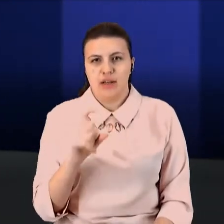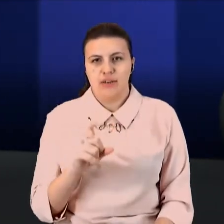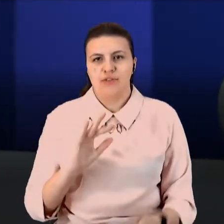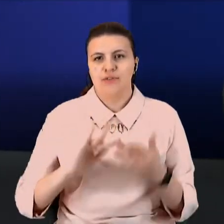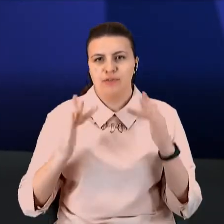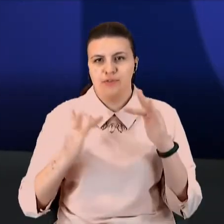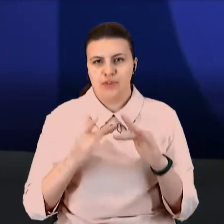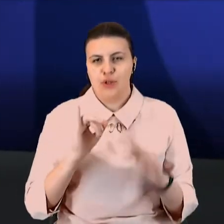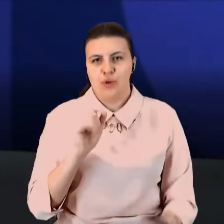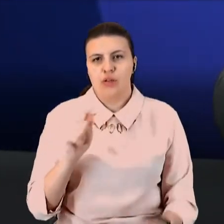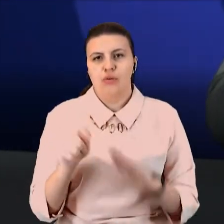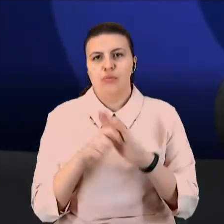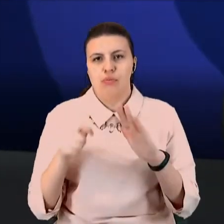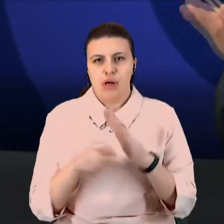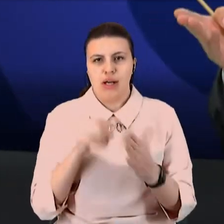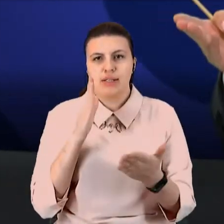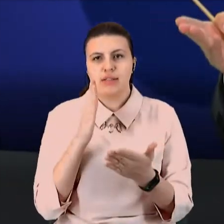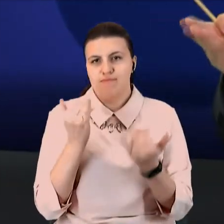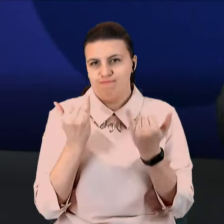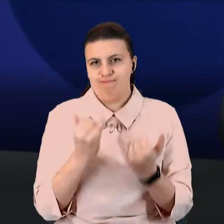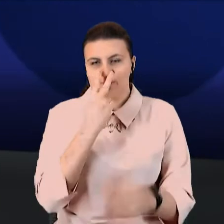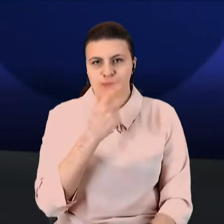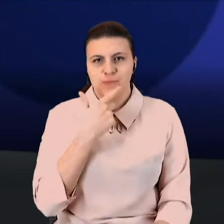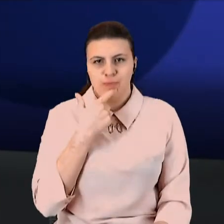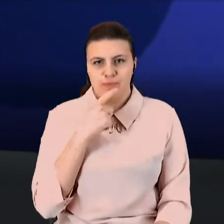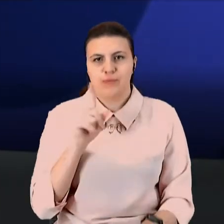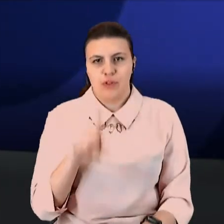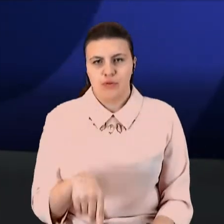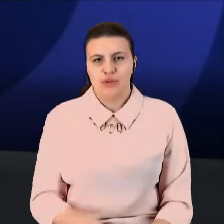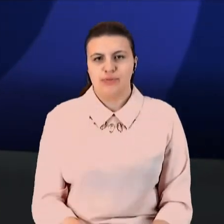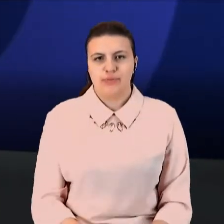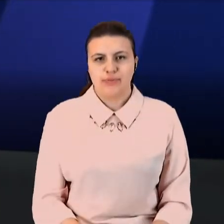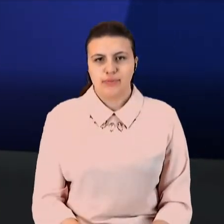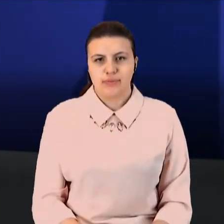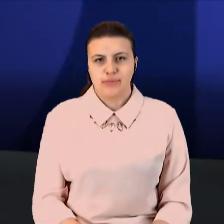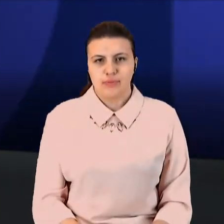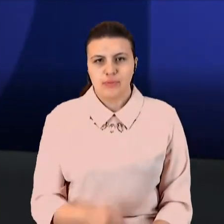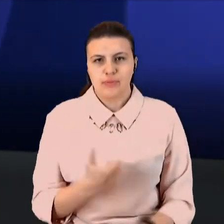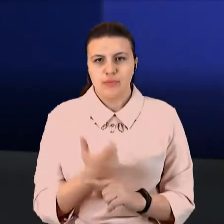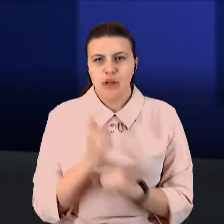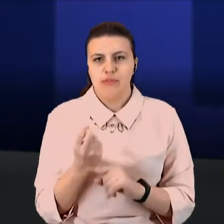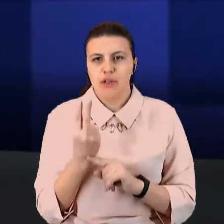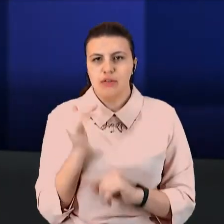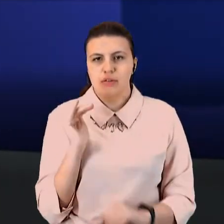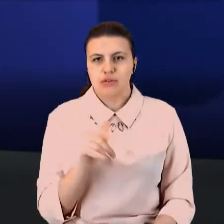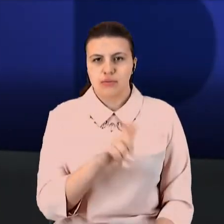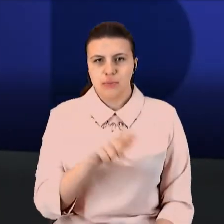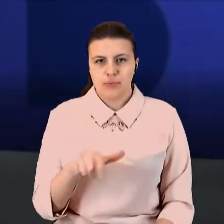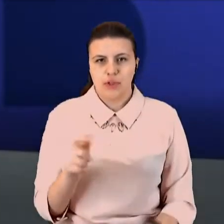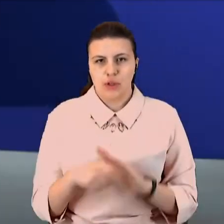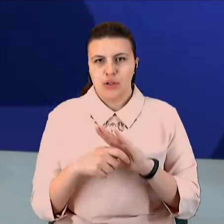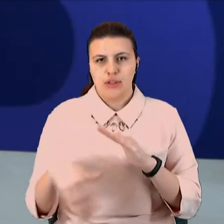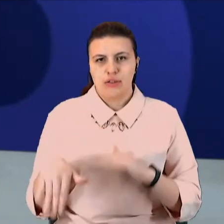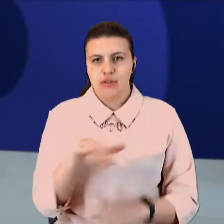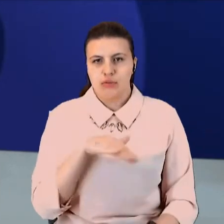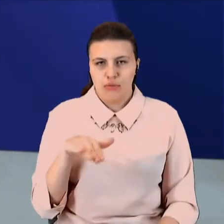«Дюй Донбасс». Там є кнопка «Онлайн». Можете нас також дивитись. Понад 12 тисяч людей у Донецькій області живуть з віл-інфекцією.